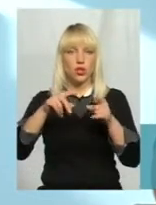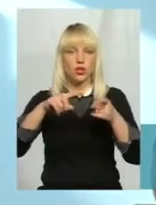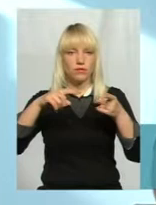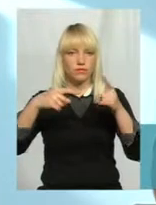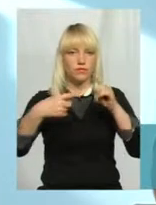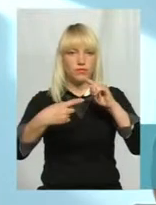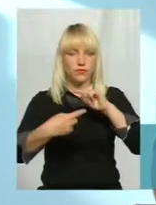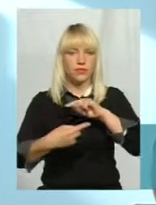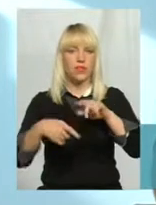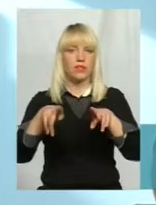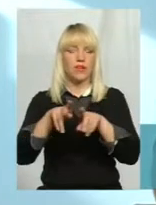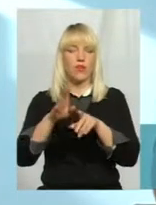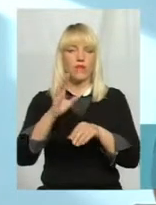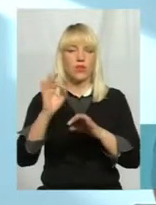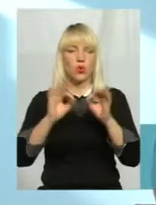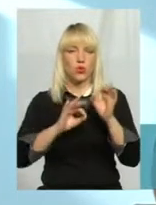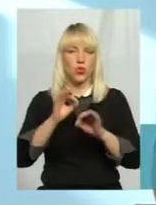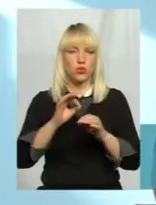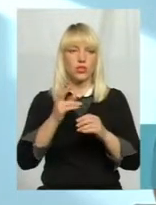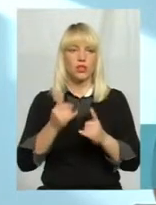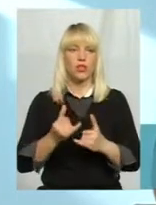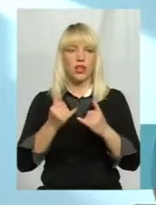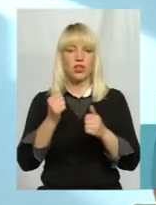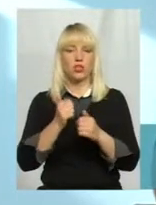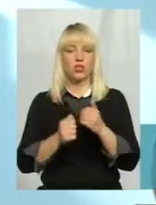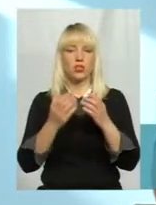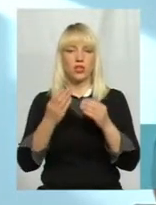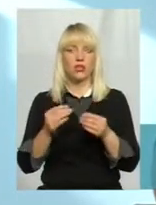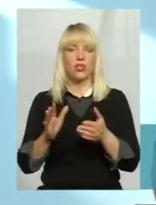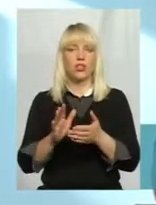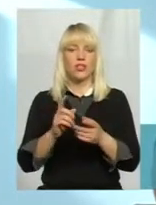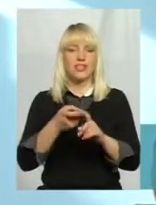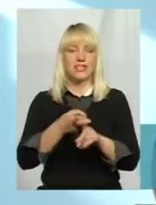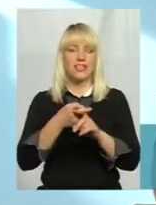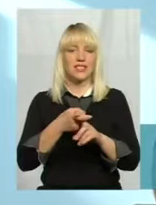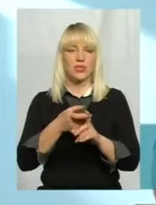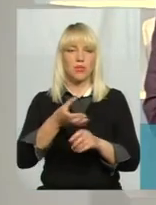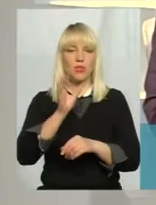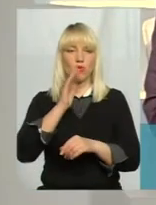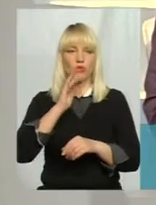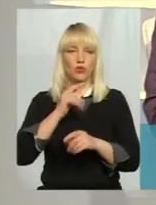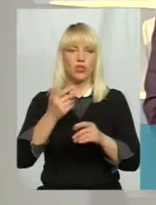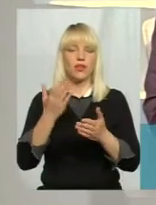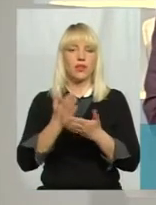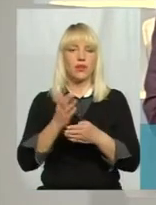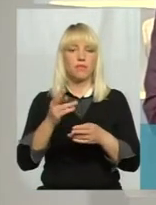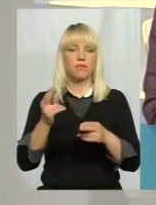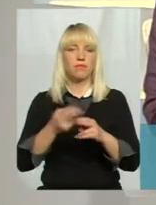таких дозах, які використовуються для щоденного знезараження питної води, є абсолютно небезпечним.